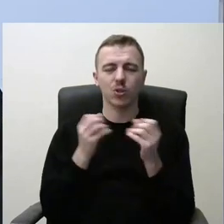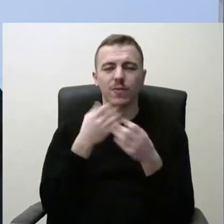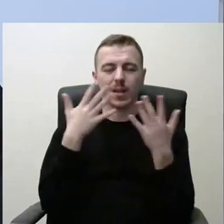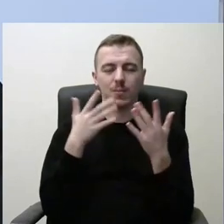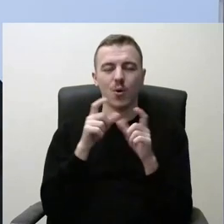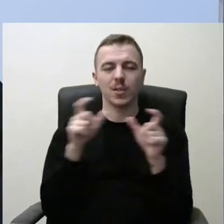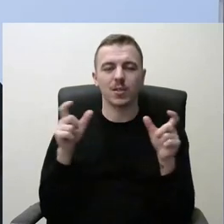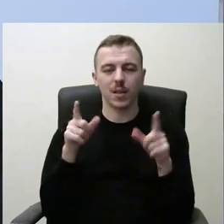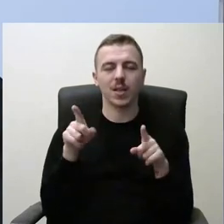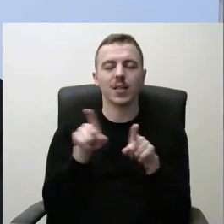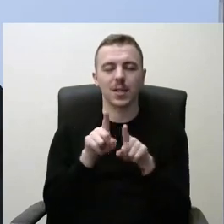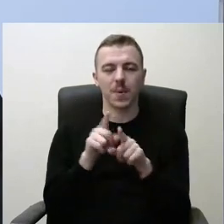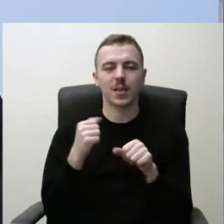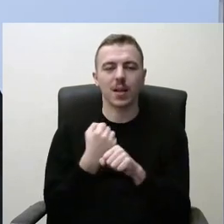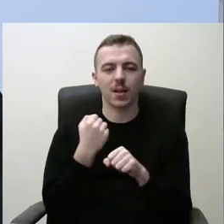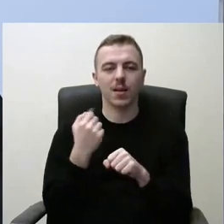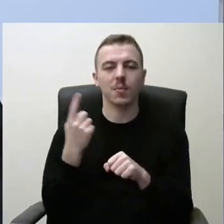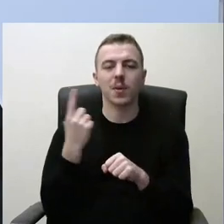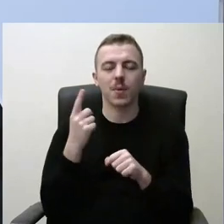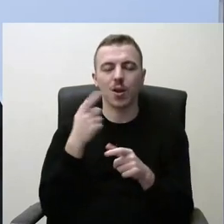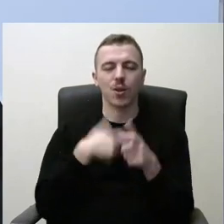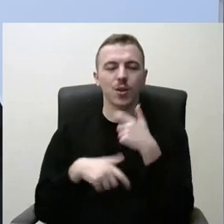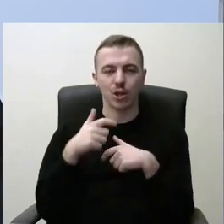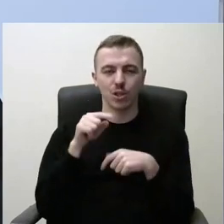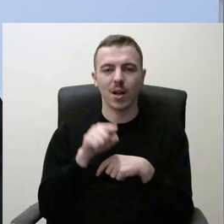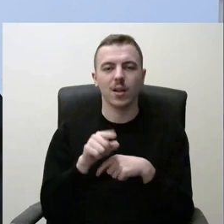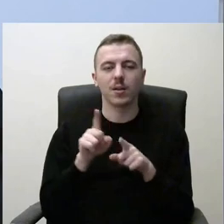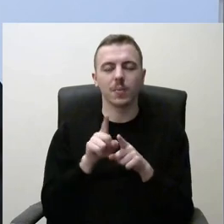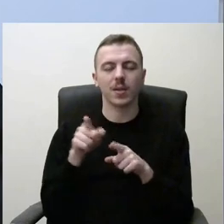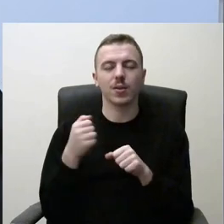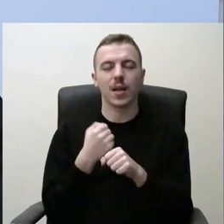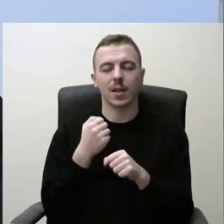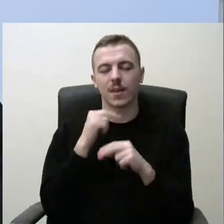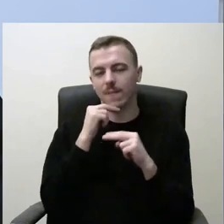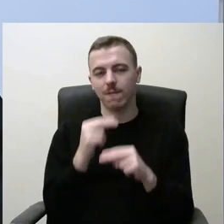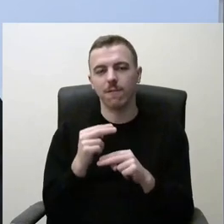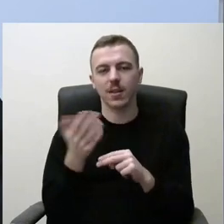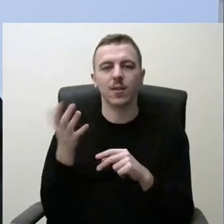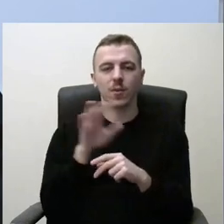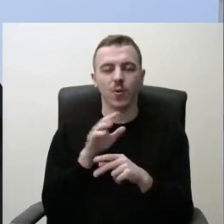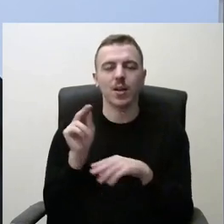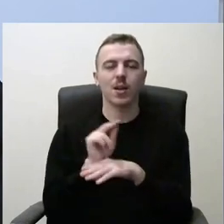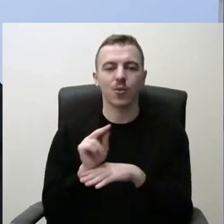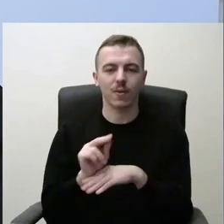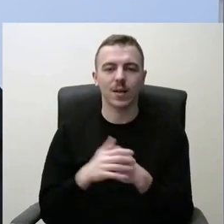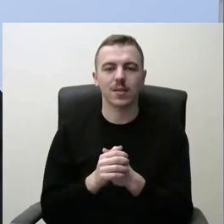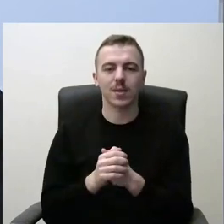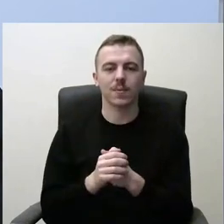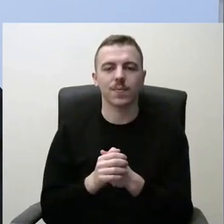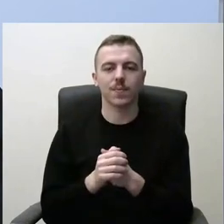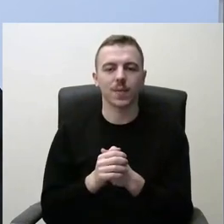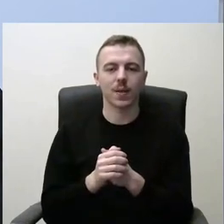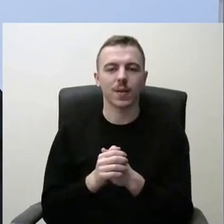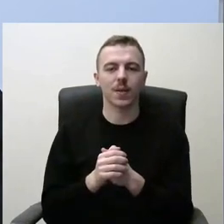Jas irgi reikia pirmieji labšeliai darželiai, juos irgi reikia skirti jiems dėmesio ir inovacijai. Na ir